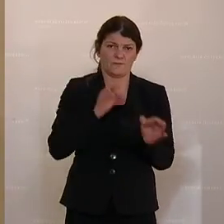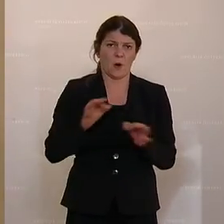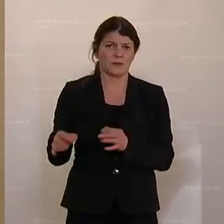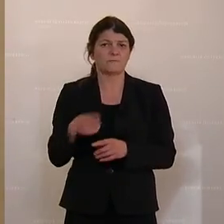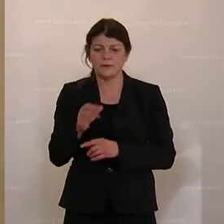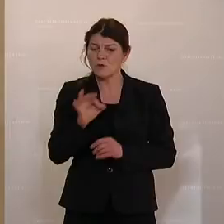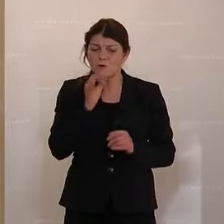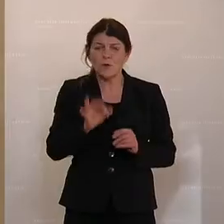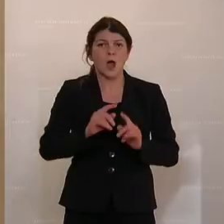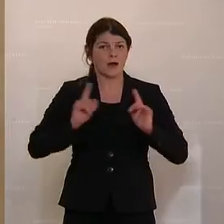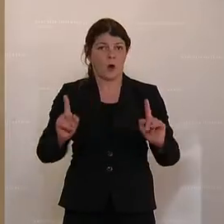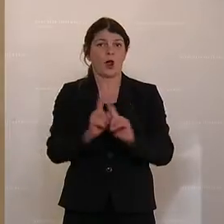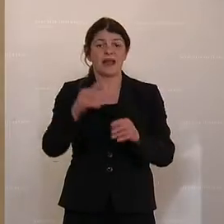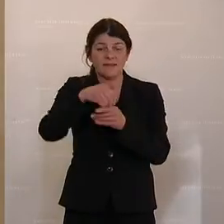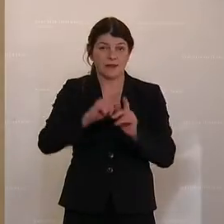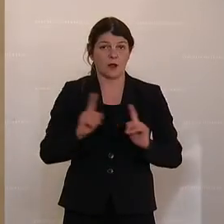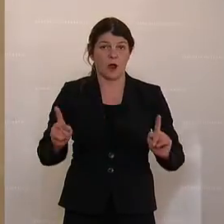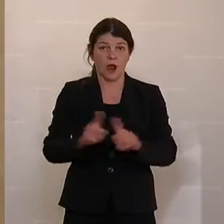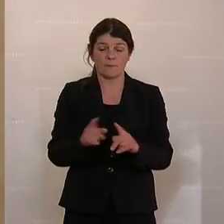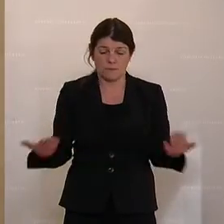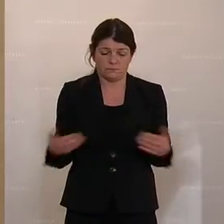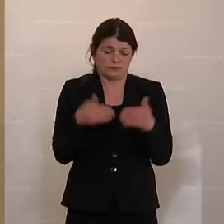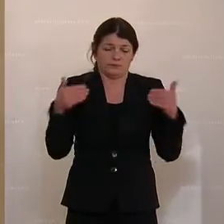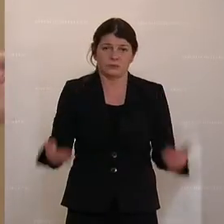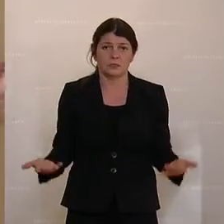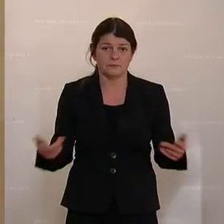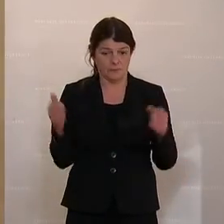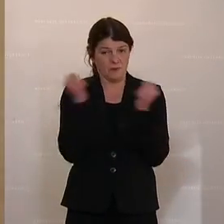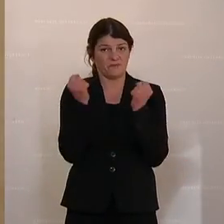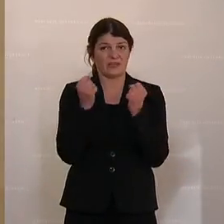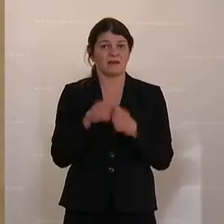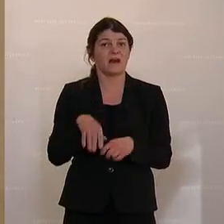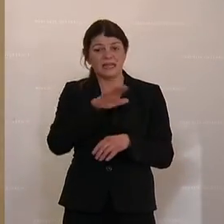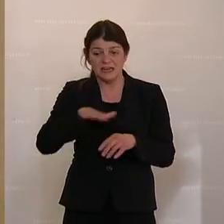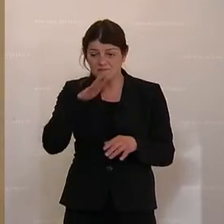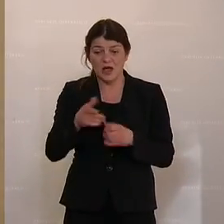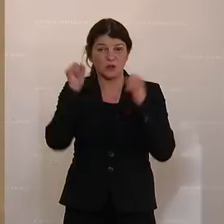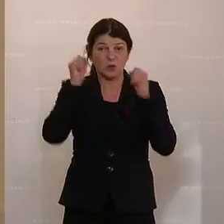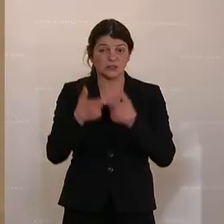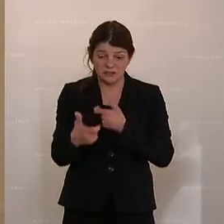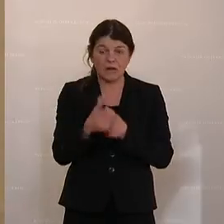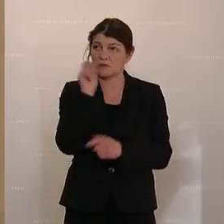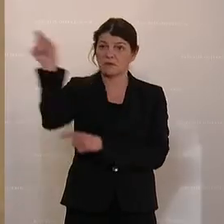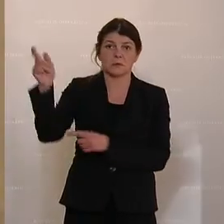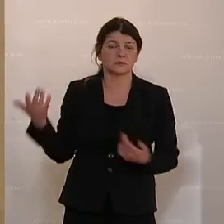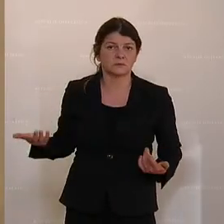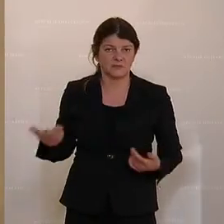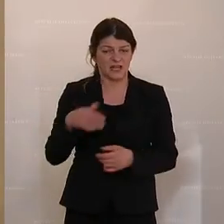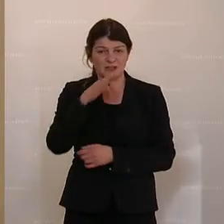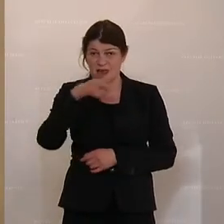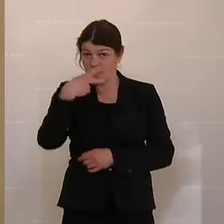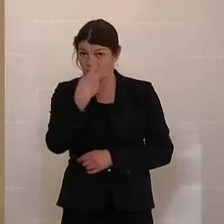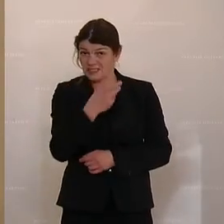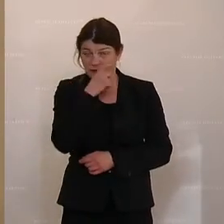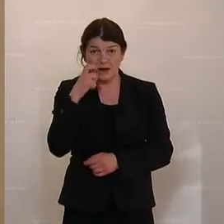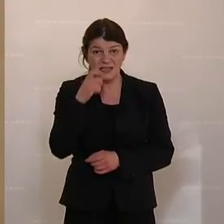es gilt nur für Räume, für Innenräume, aber ja, natürlich, im Winter werden die Kinder in den Turnseen sein und nicht im Freien. Also FFP2-Maske im